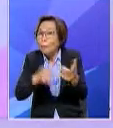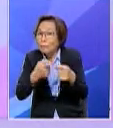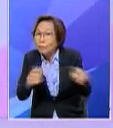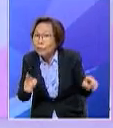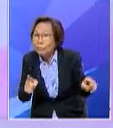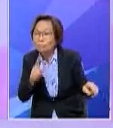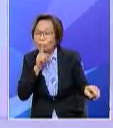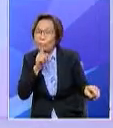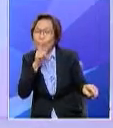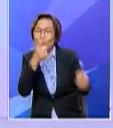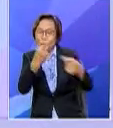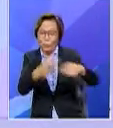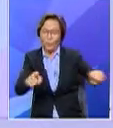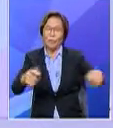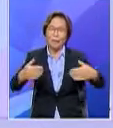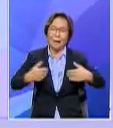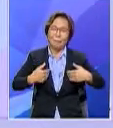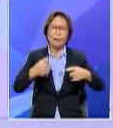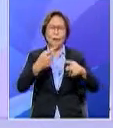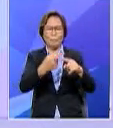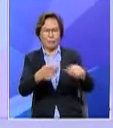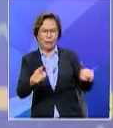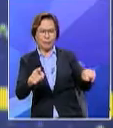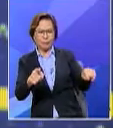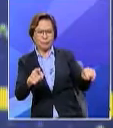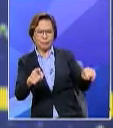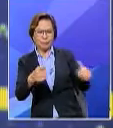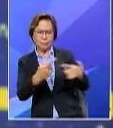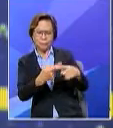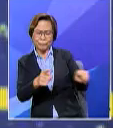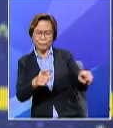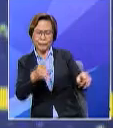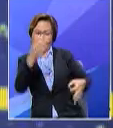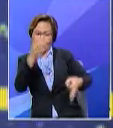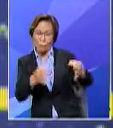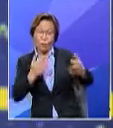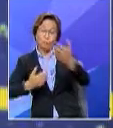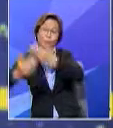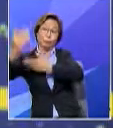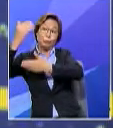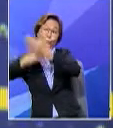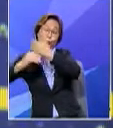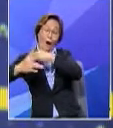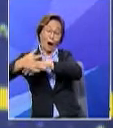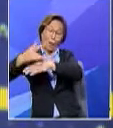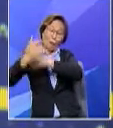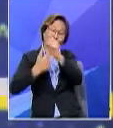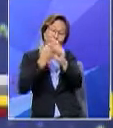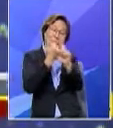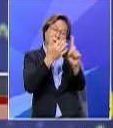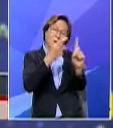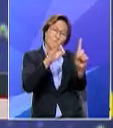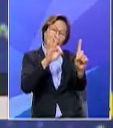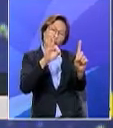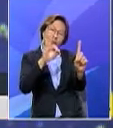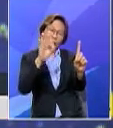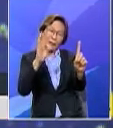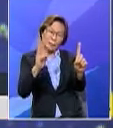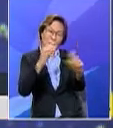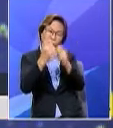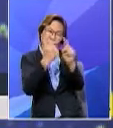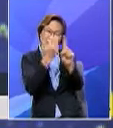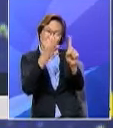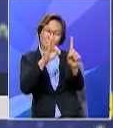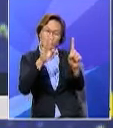Tentunya perbezaan adalah dari sudut kalau dulu pada peringkat awal tahun 96-97